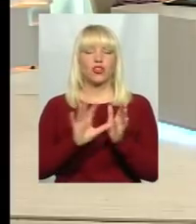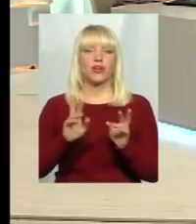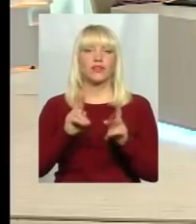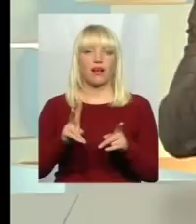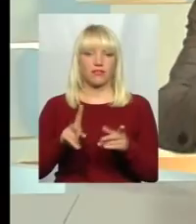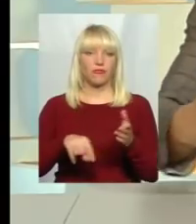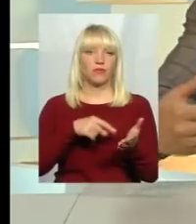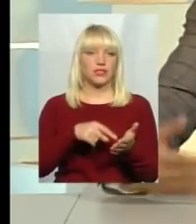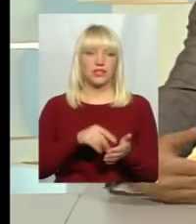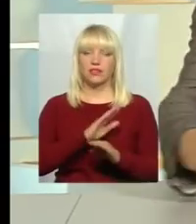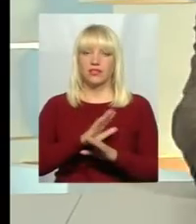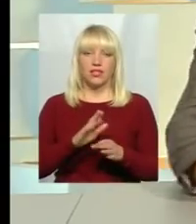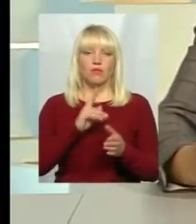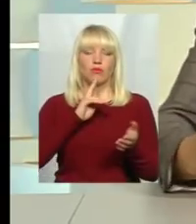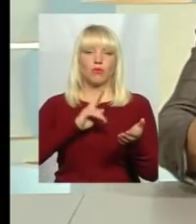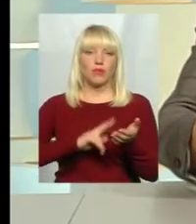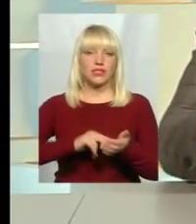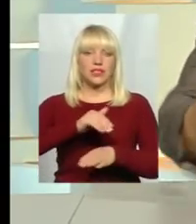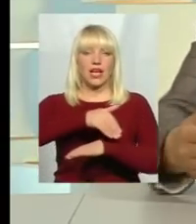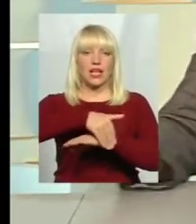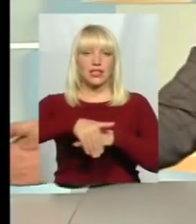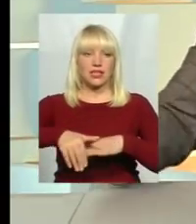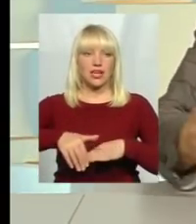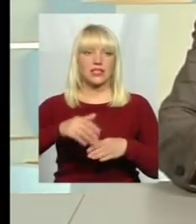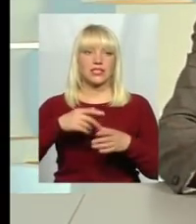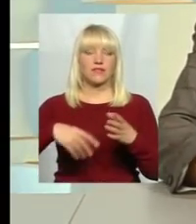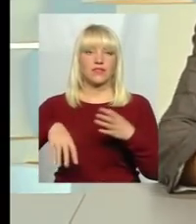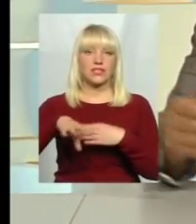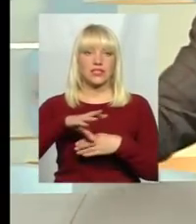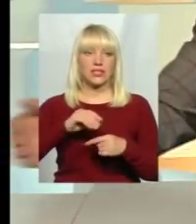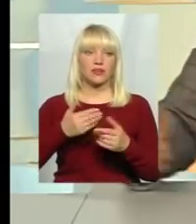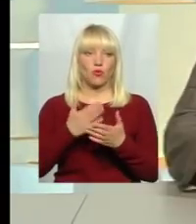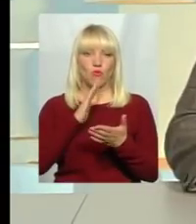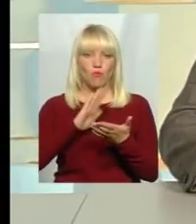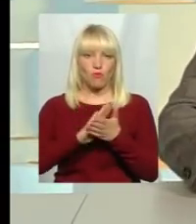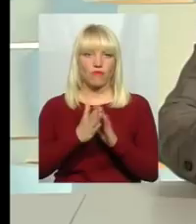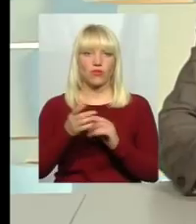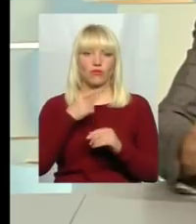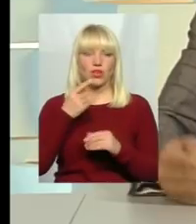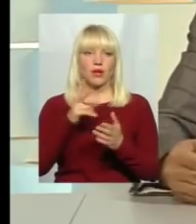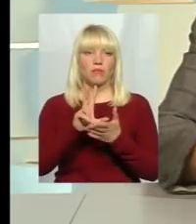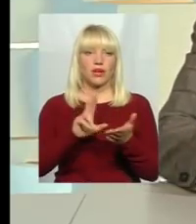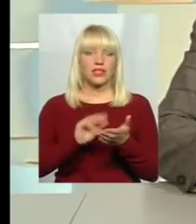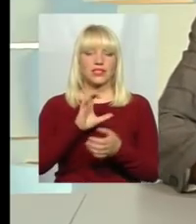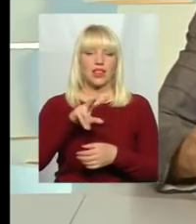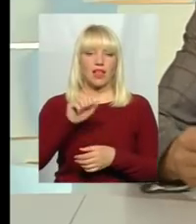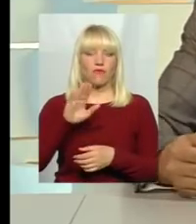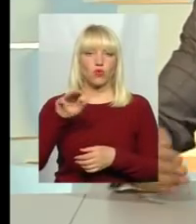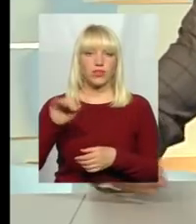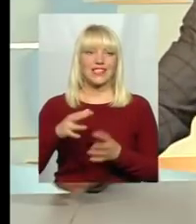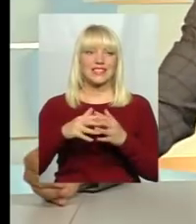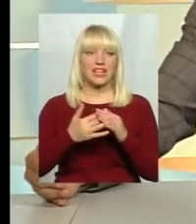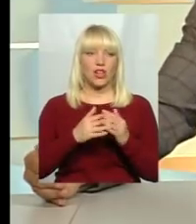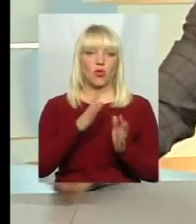залишаєтесь, прописка, адреса, все решта там. Умовно, ще раз повертаюся, знову приклад Славути. Там село Варварівка, Славутської